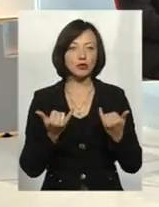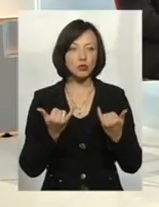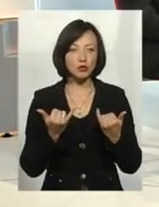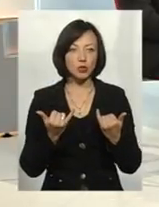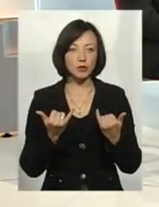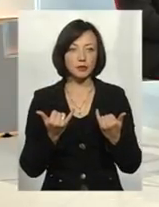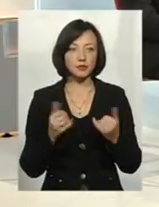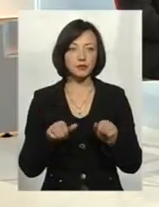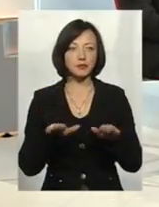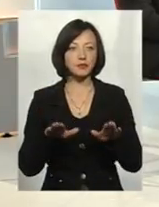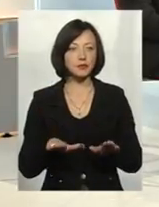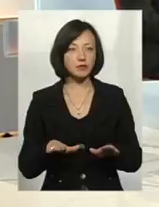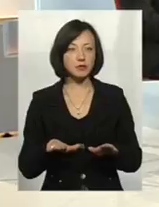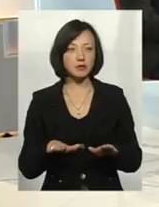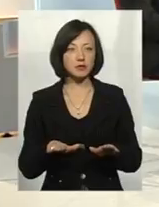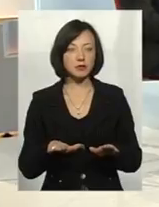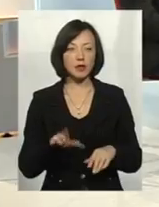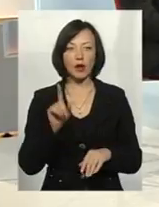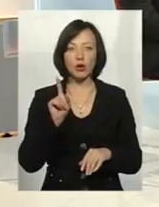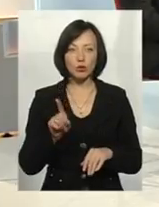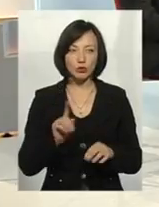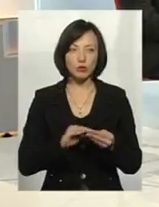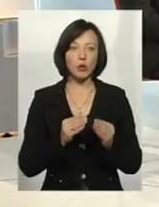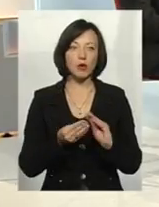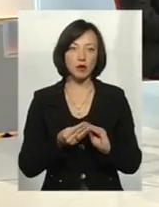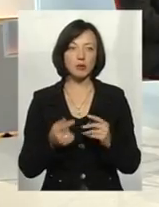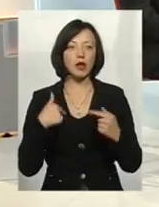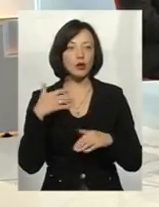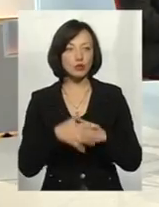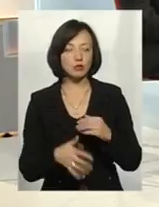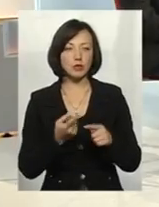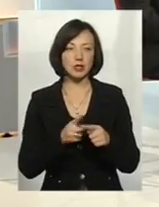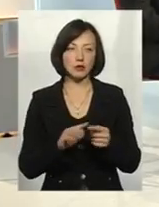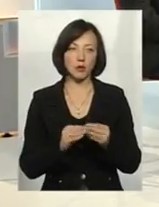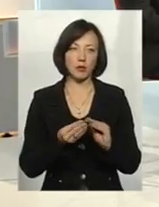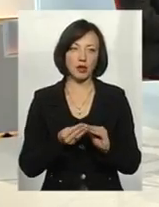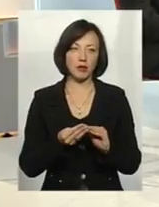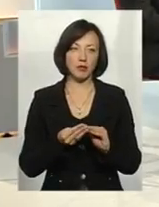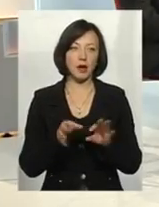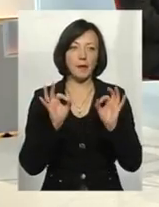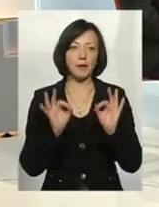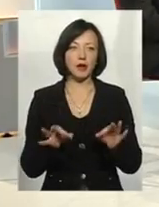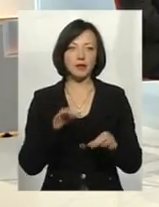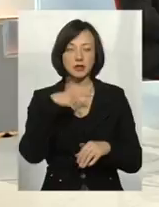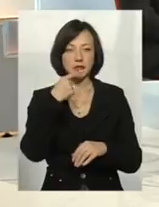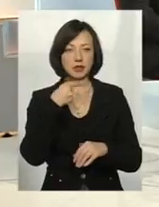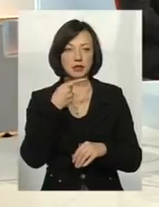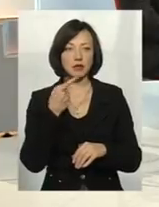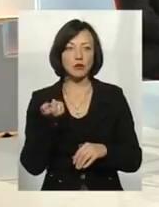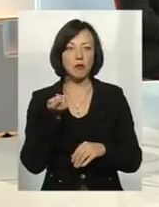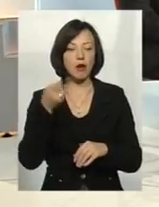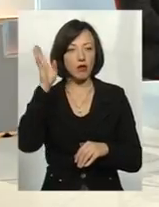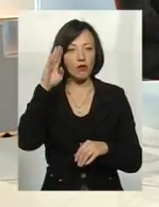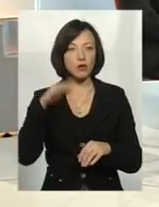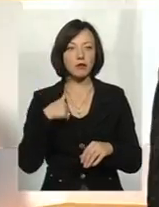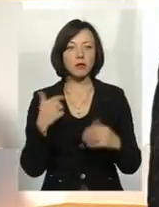вирішуючи одну проблему, я розумію, що це проблема якутре. От правильно сказали на ковці, маловодя. Ми